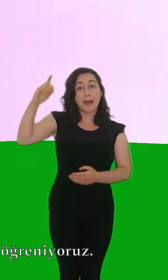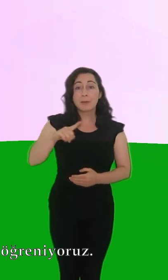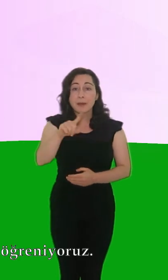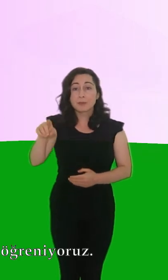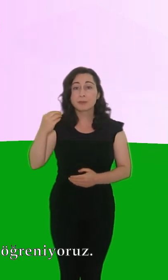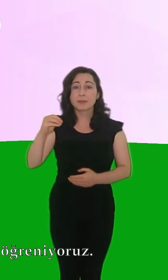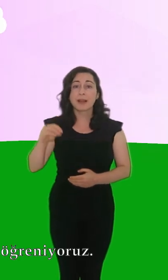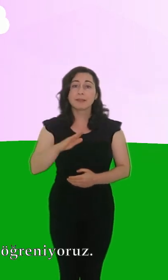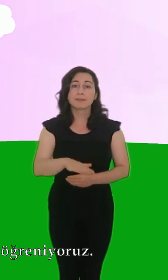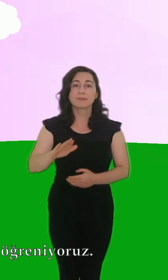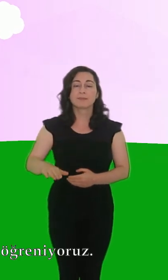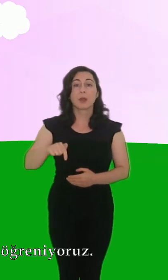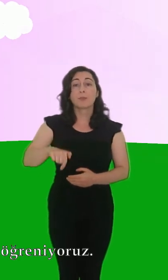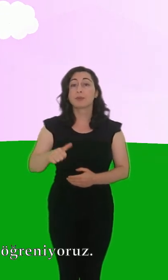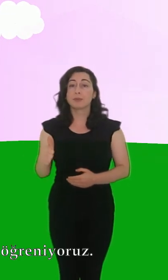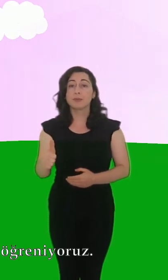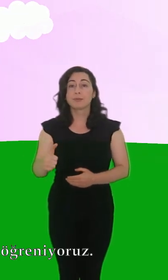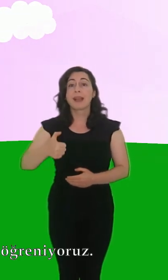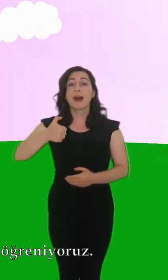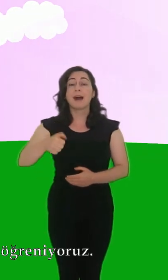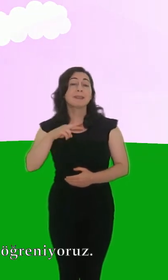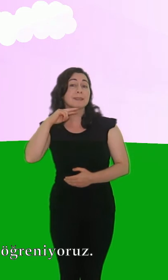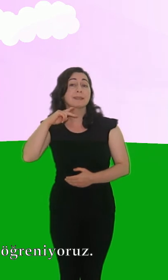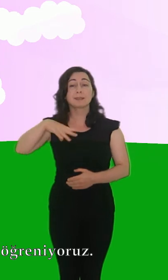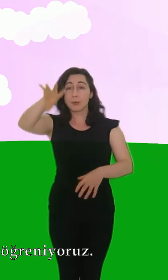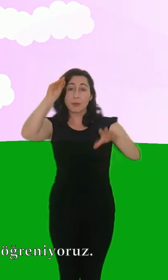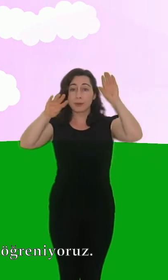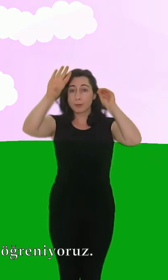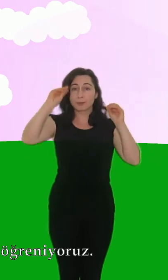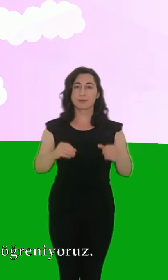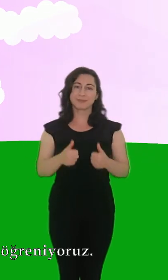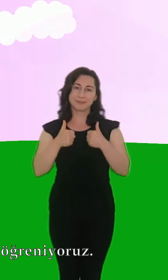Merhaba çocuklar, bugün 6 sayısını öğreniyoruz.